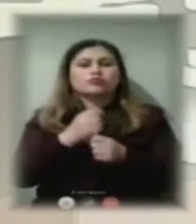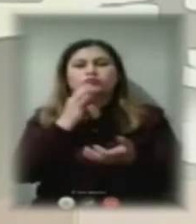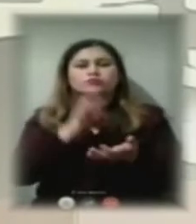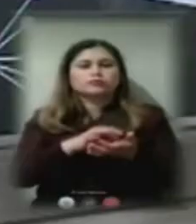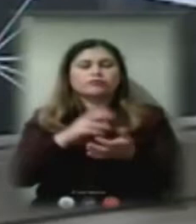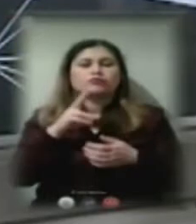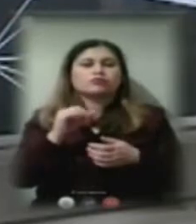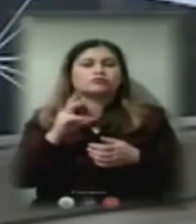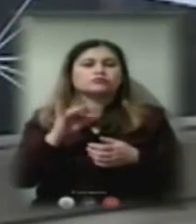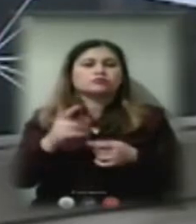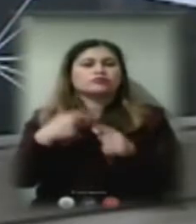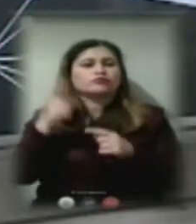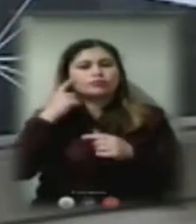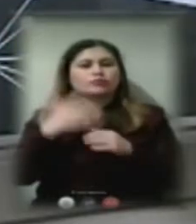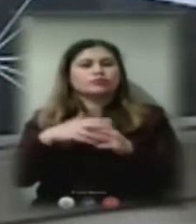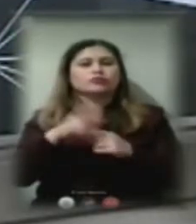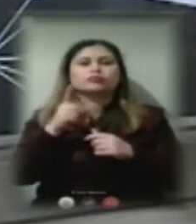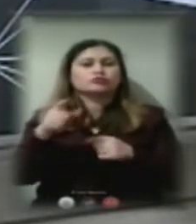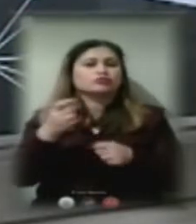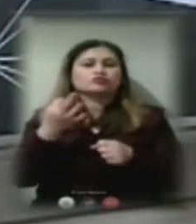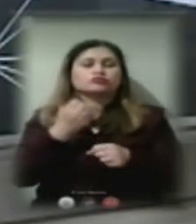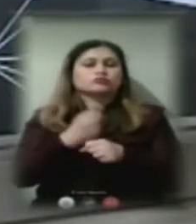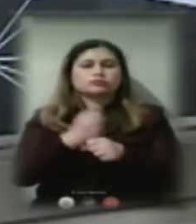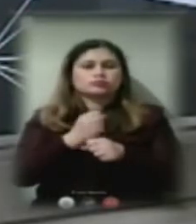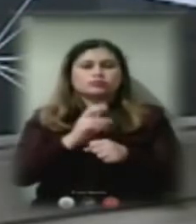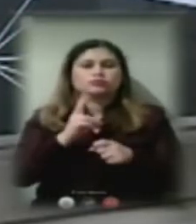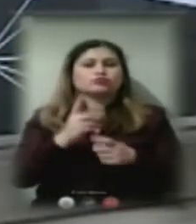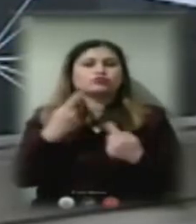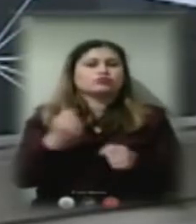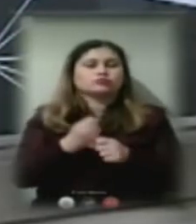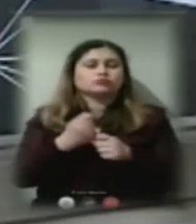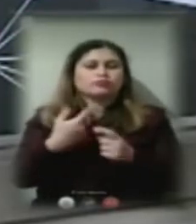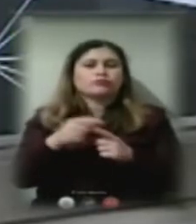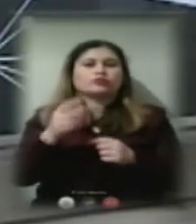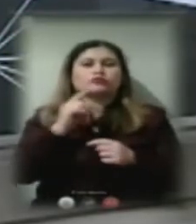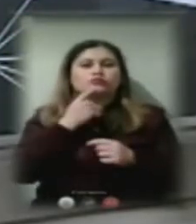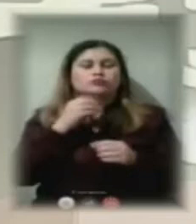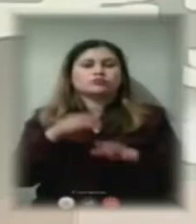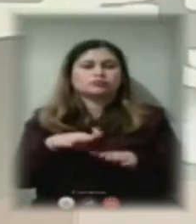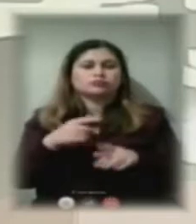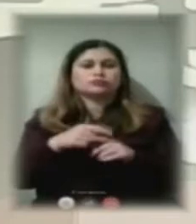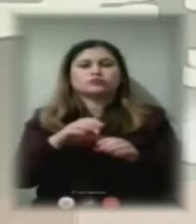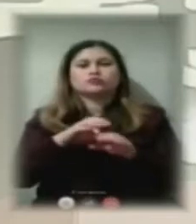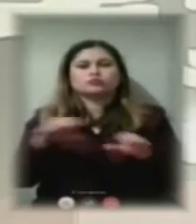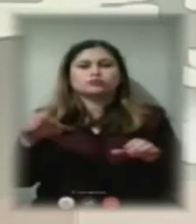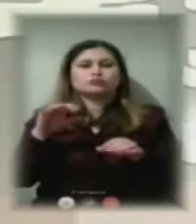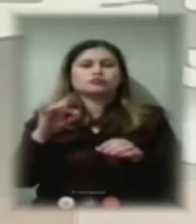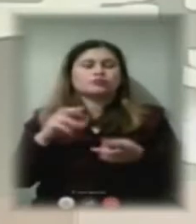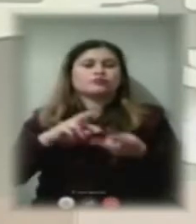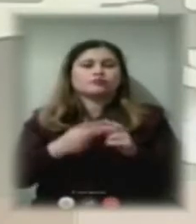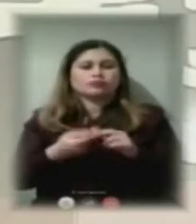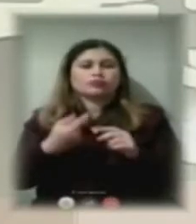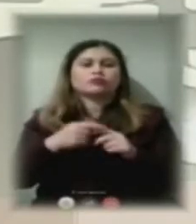розуміють, що ніхто, окрім них, не вирішить цього питання. І воно, насправді, не дуже важко вирішується. Кусок труби ми міняємо. І в нас була така